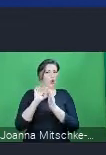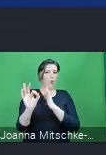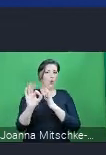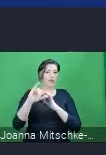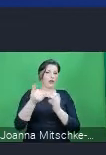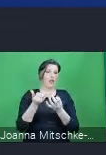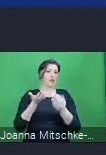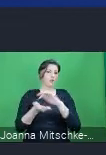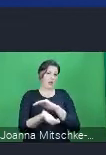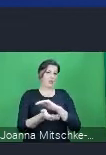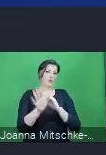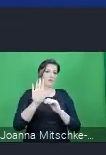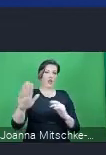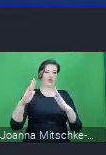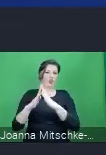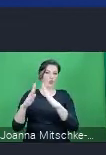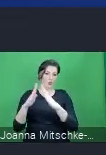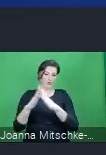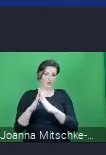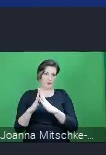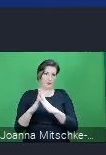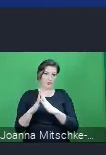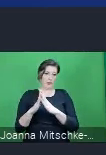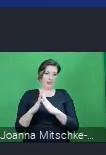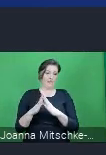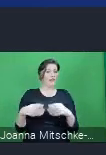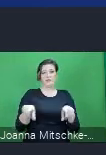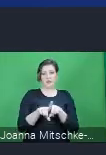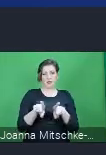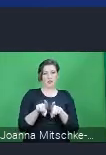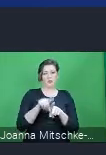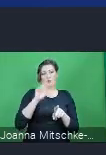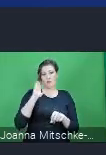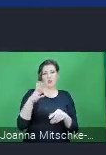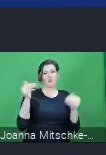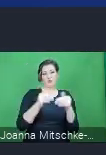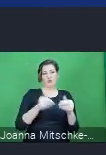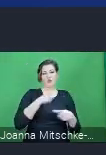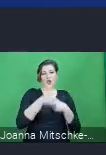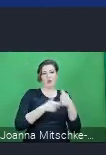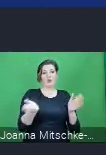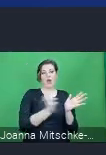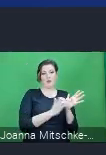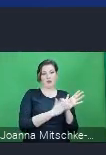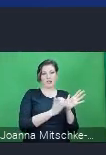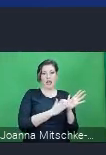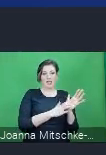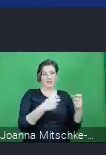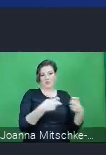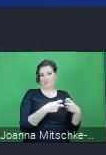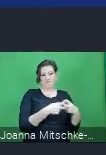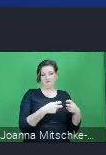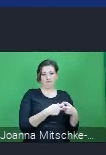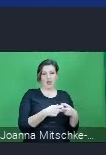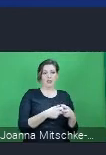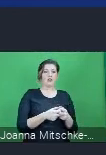wprowadzenie takiej deklaracji. To będzie prosty formularz zawierający podstawowe dane informacje na temat